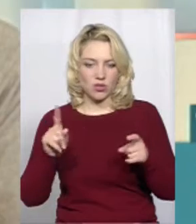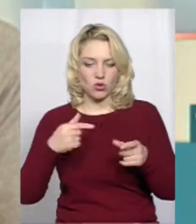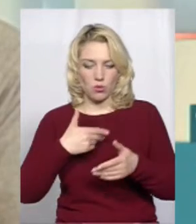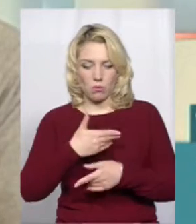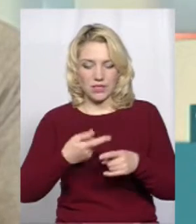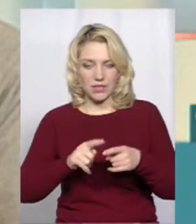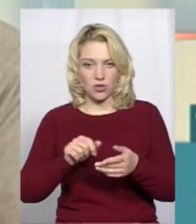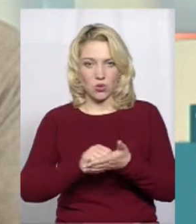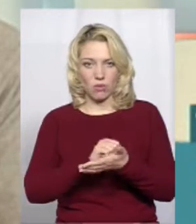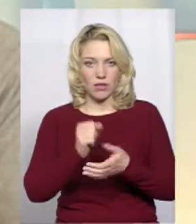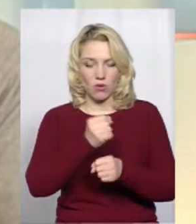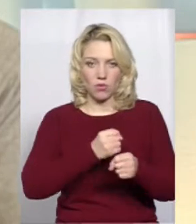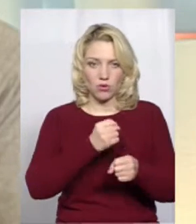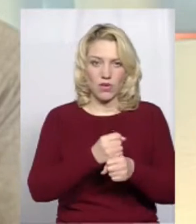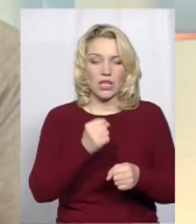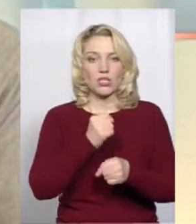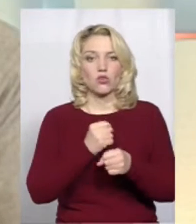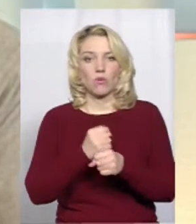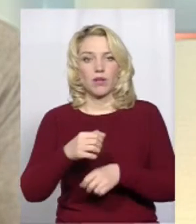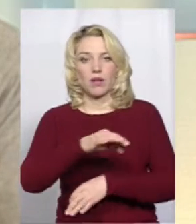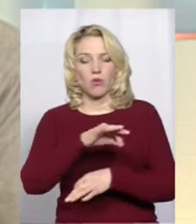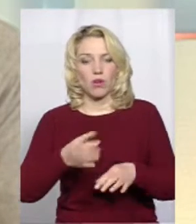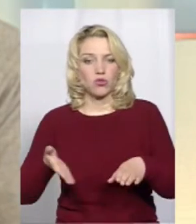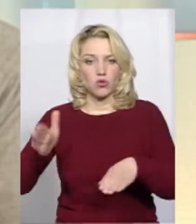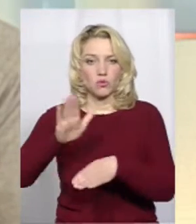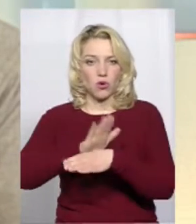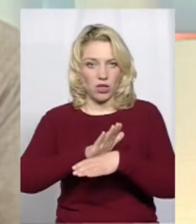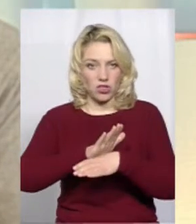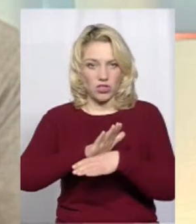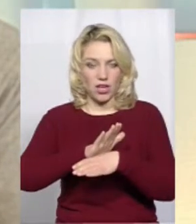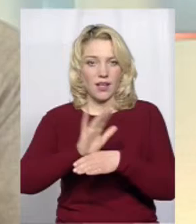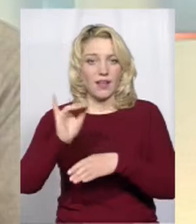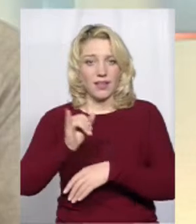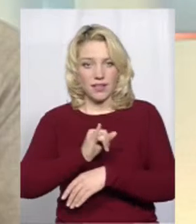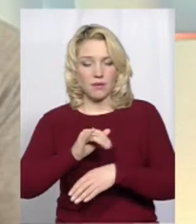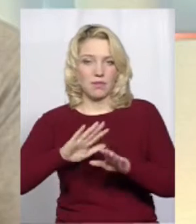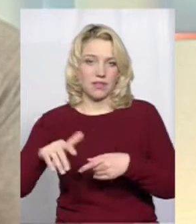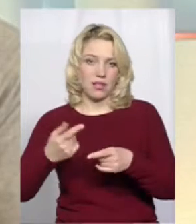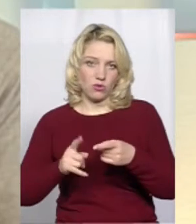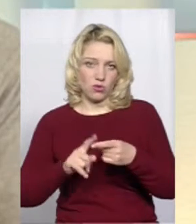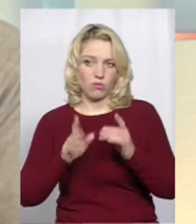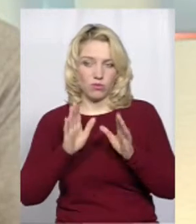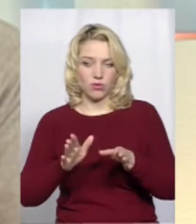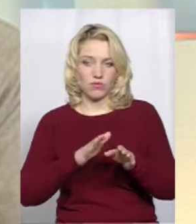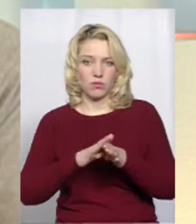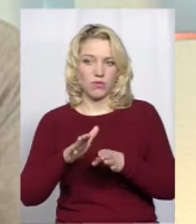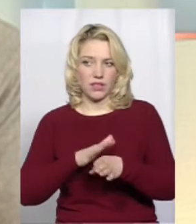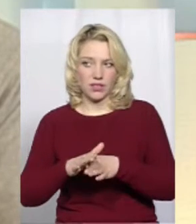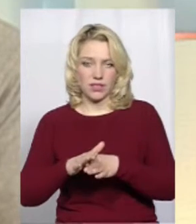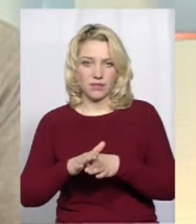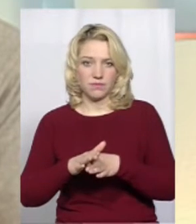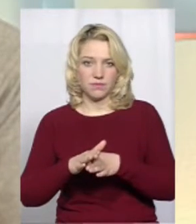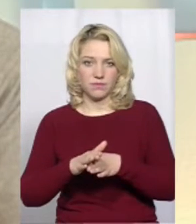проєкт розпорядження, я перепрошую, проєкт розпорядження, і після того, відбувається